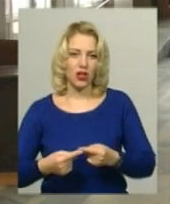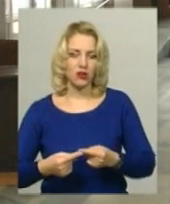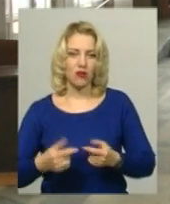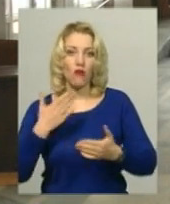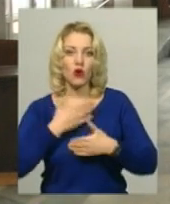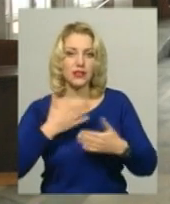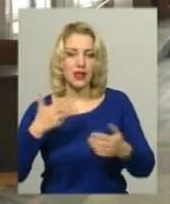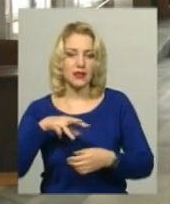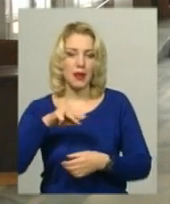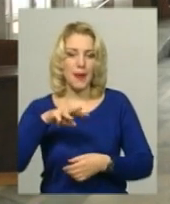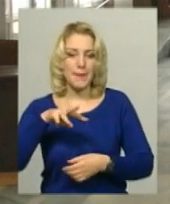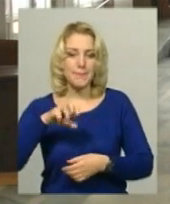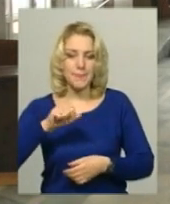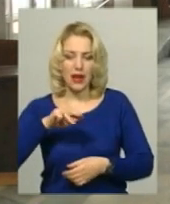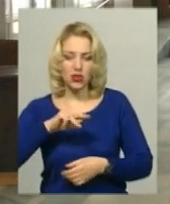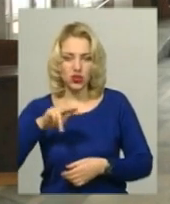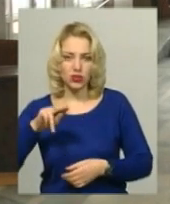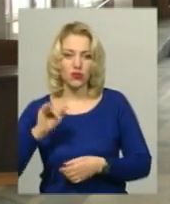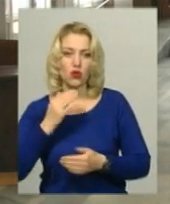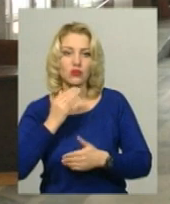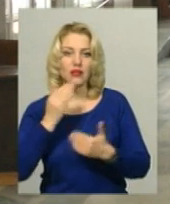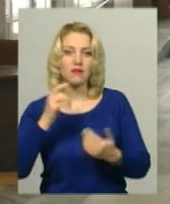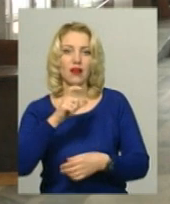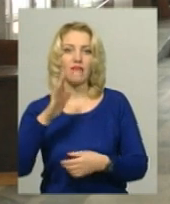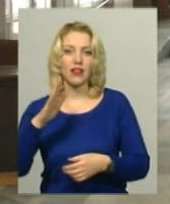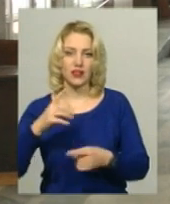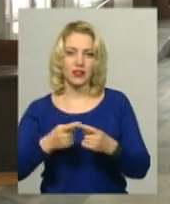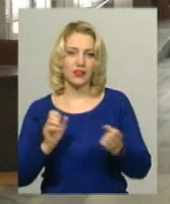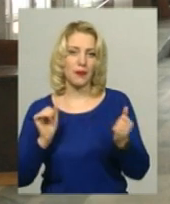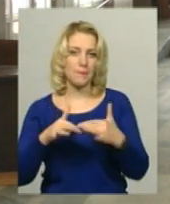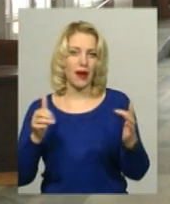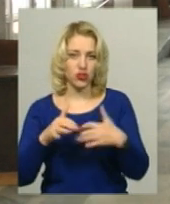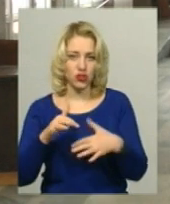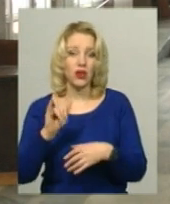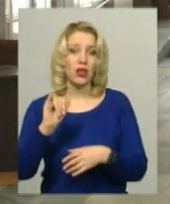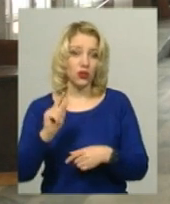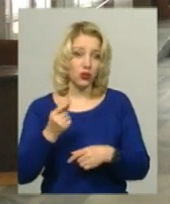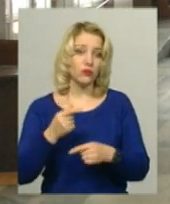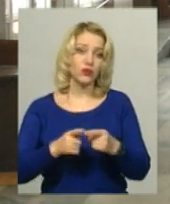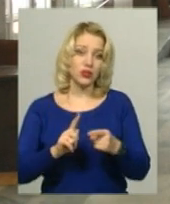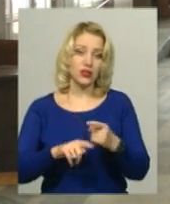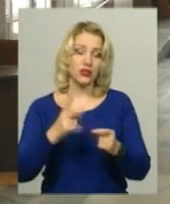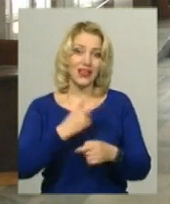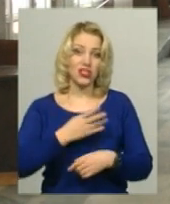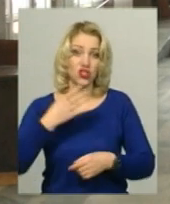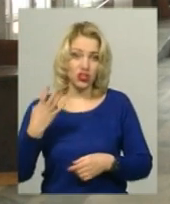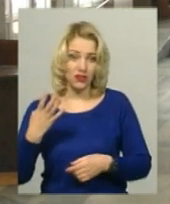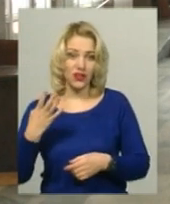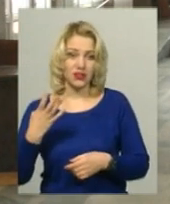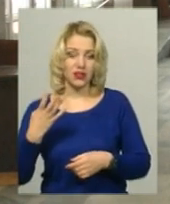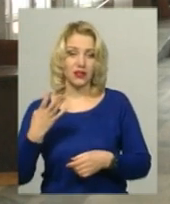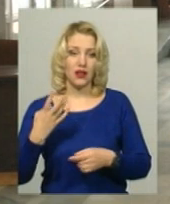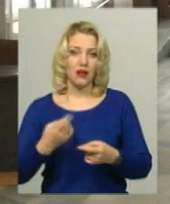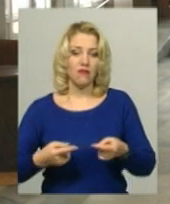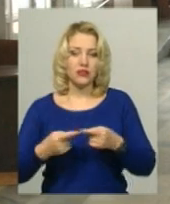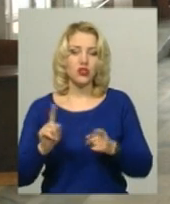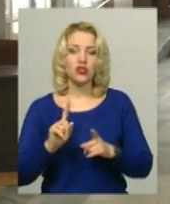хвилини цих матчів. Тому знову цей 24-й визначився тим,